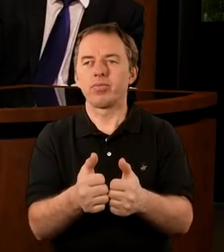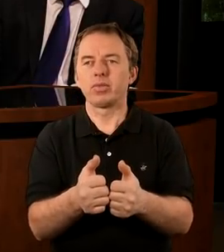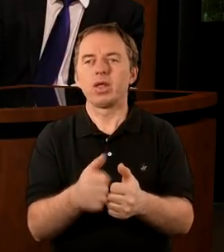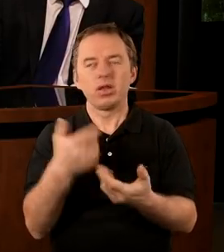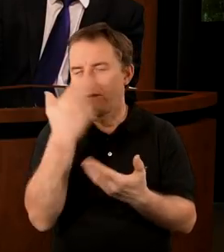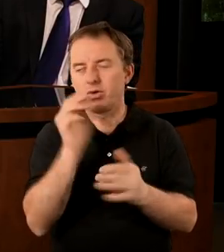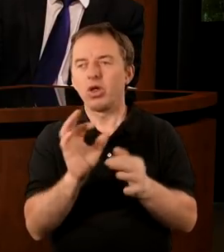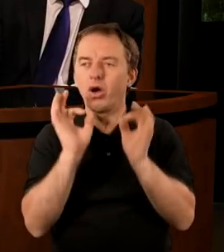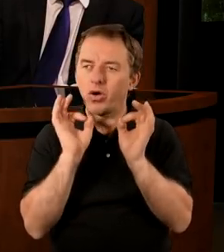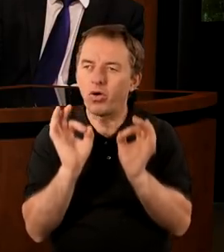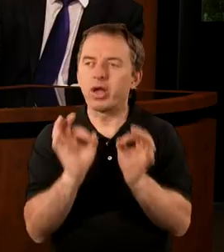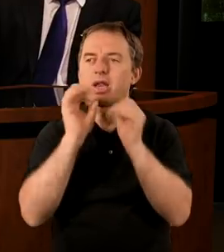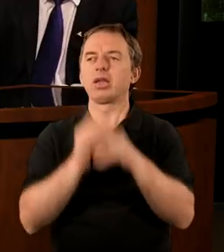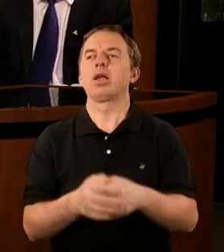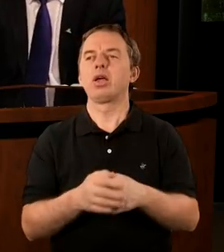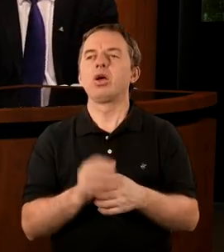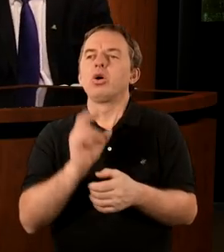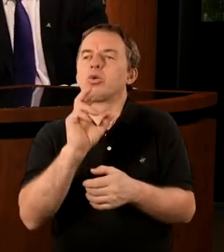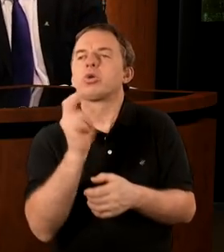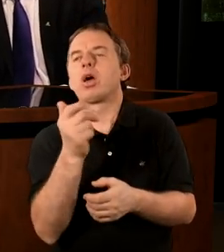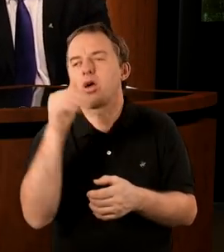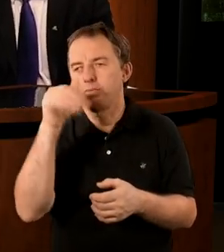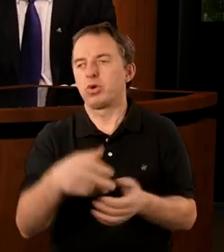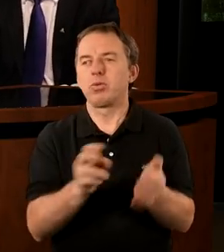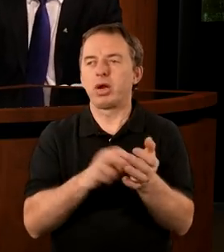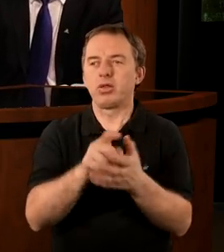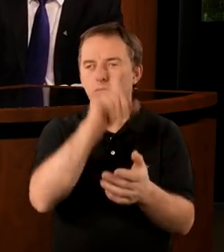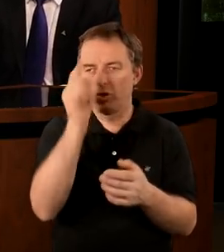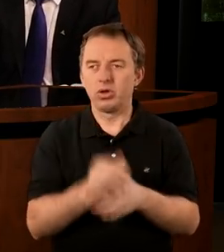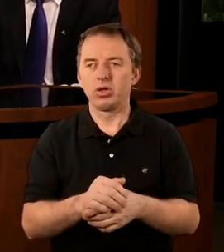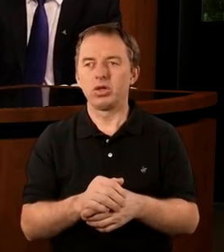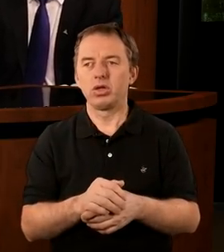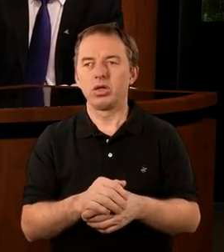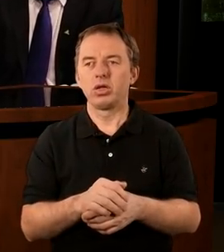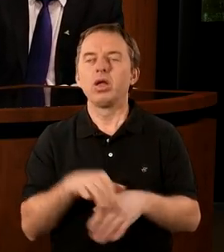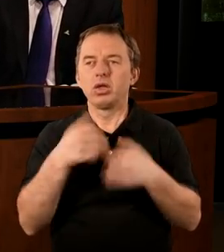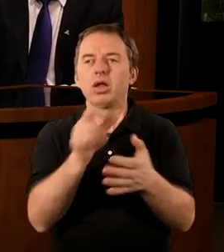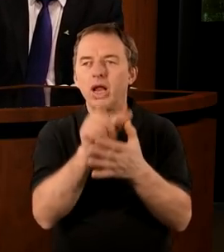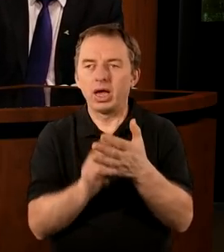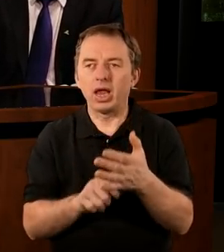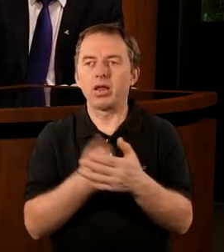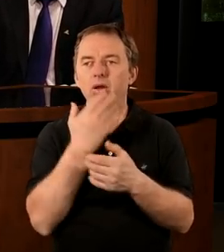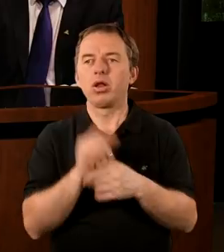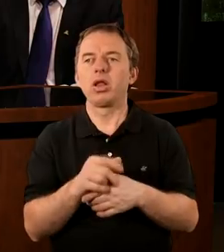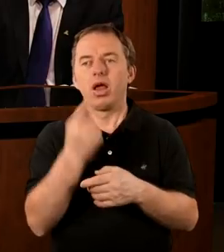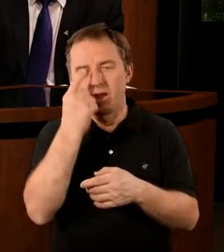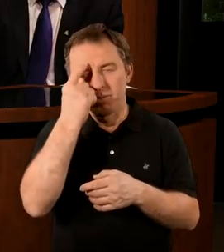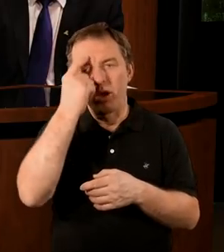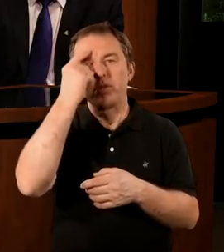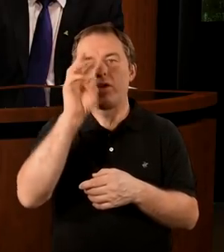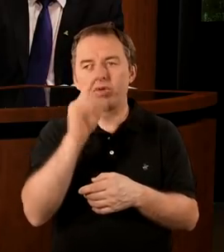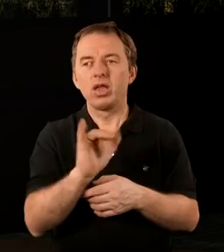Znaczy nie wiem co konkretnie, ale czego może brakować tym ludziom? Jezus daje receptę, piąty werset.